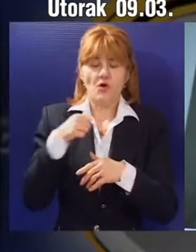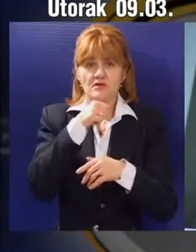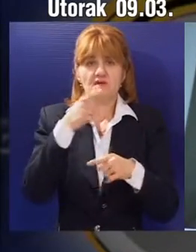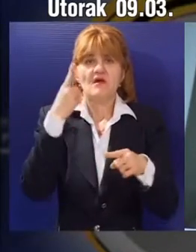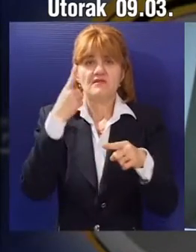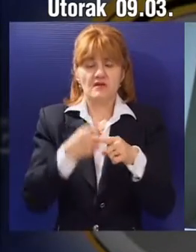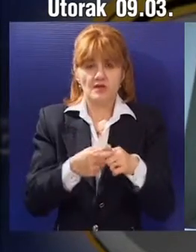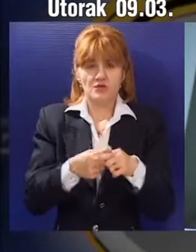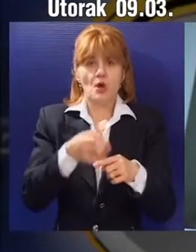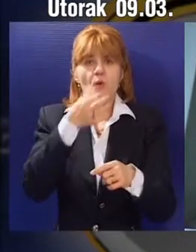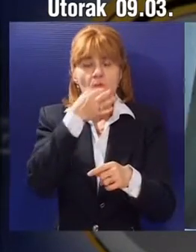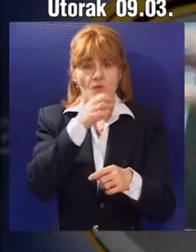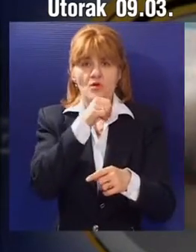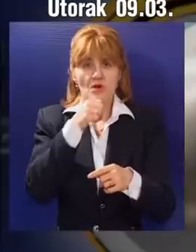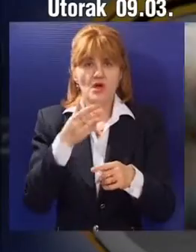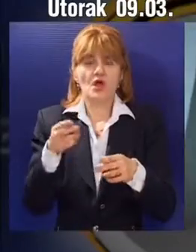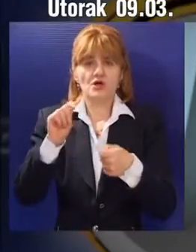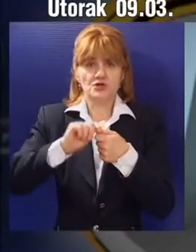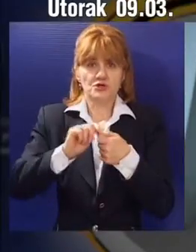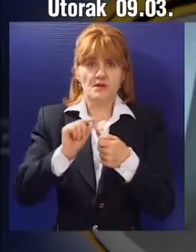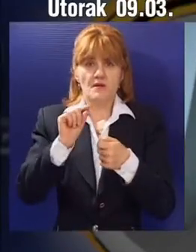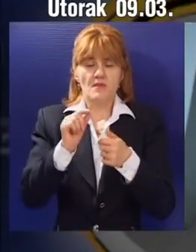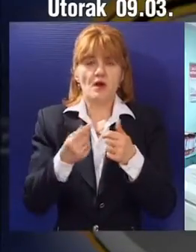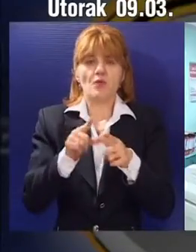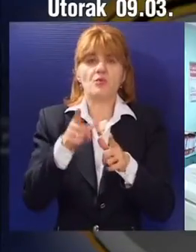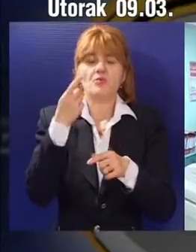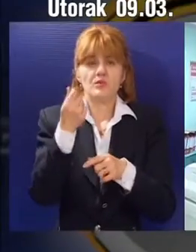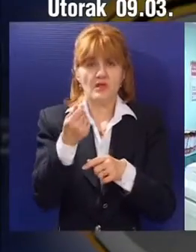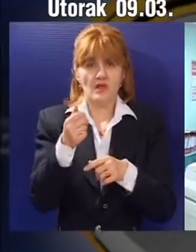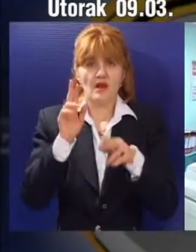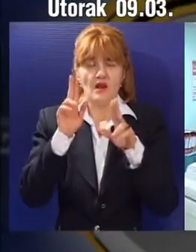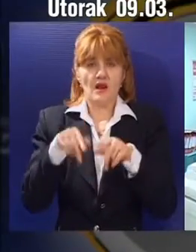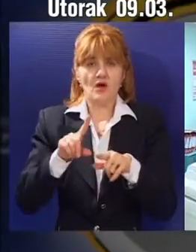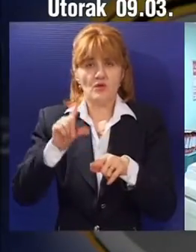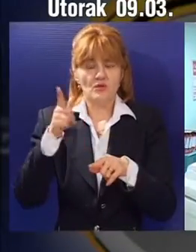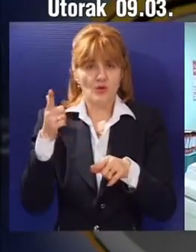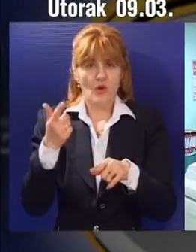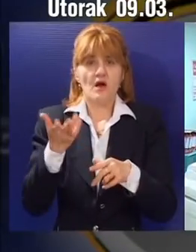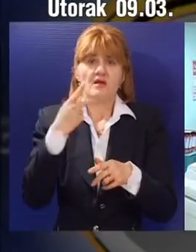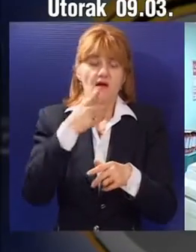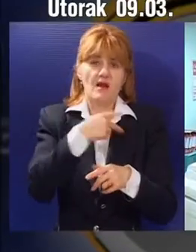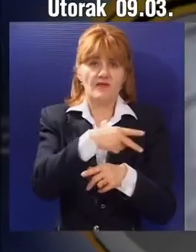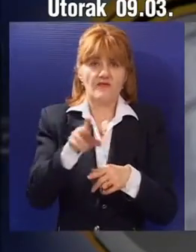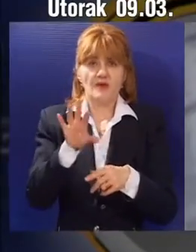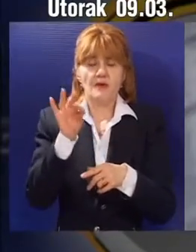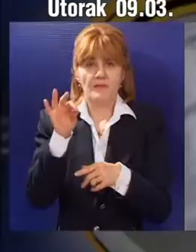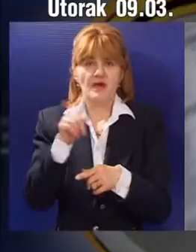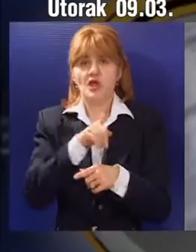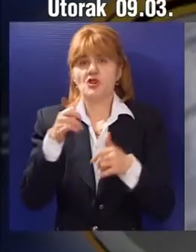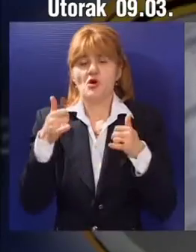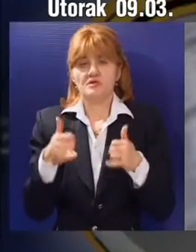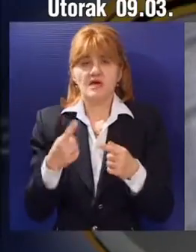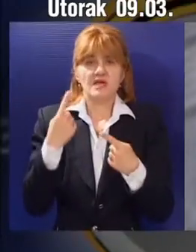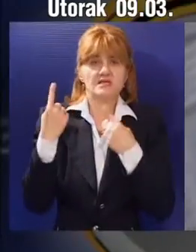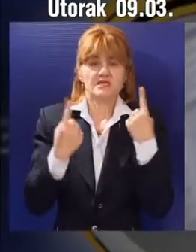uglavnom tačna. Bolje su prošli oni koji su štedili u dinarima. Ali da li će se štediše odlučiti za dinarsku štednju zavisi, kao i do